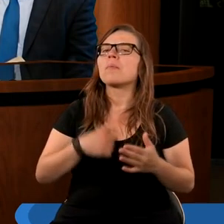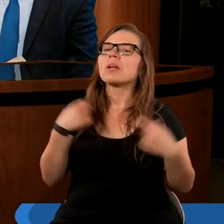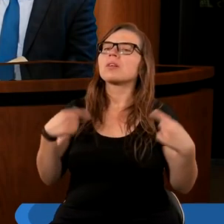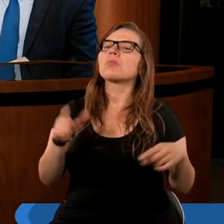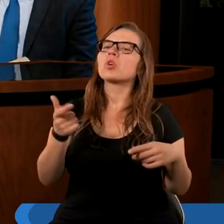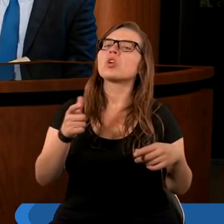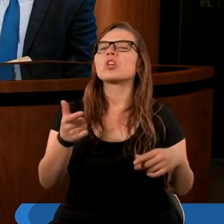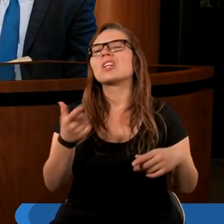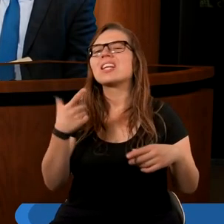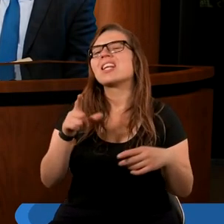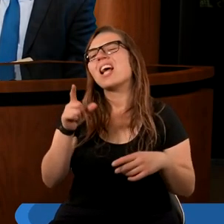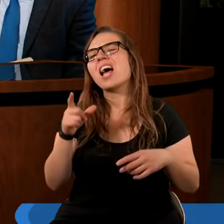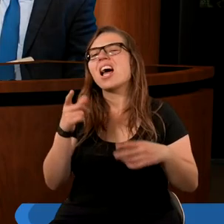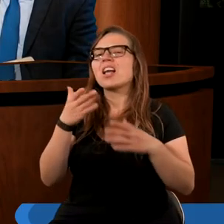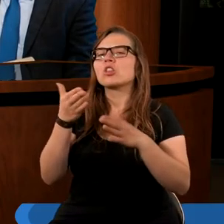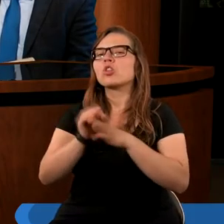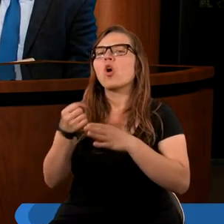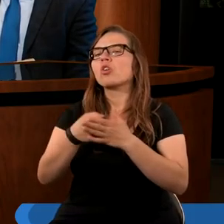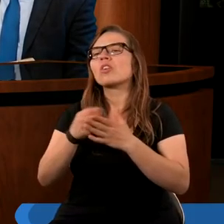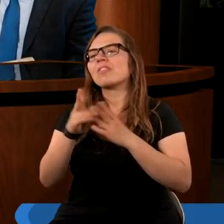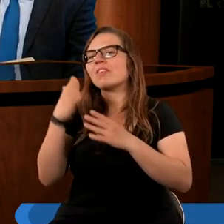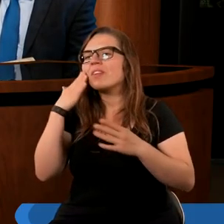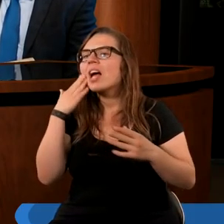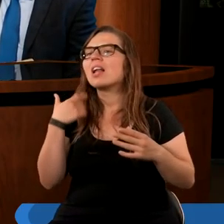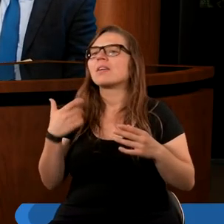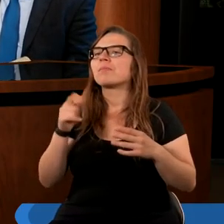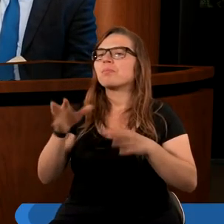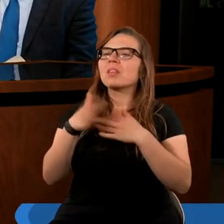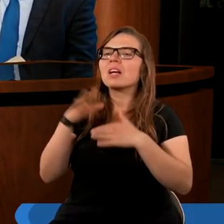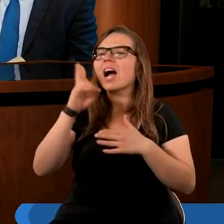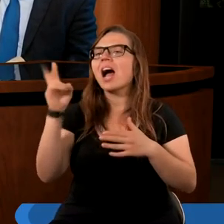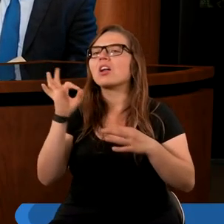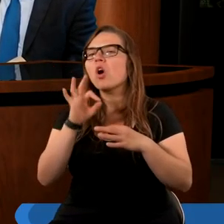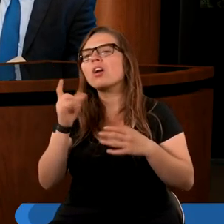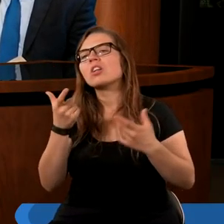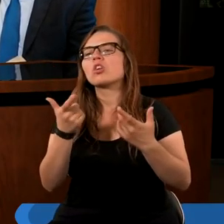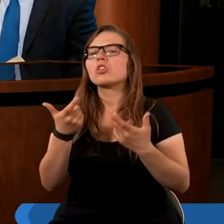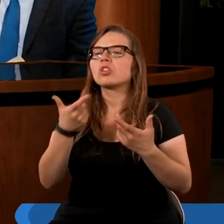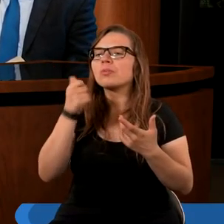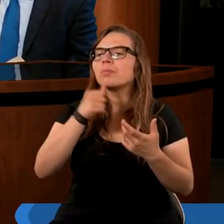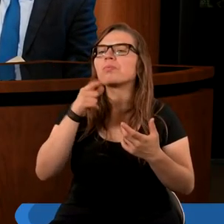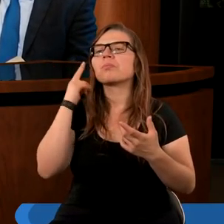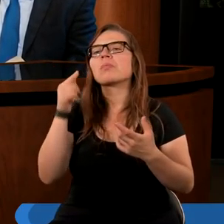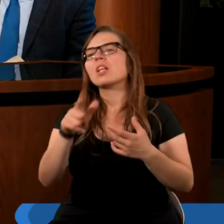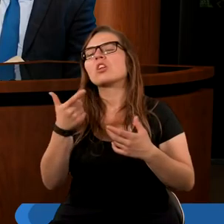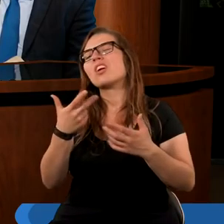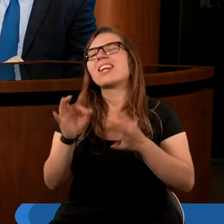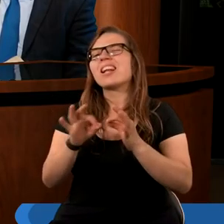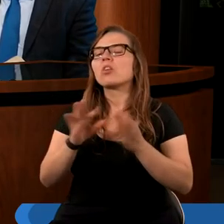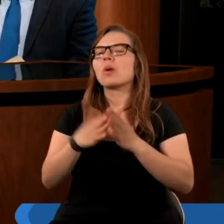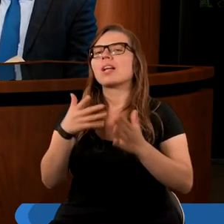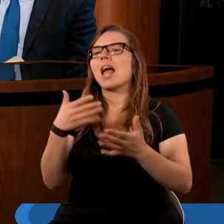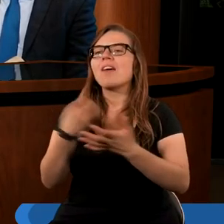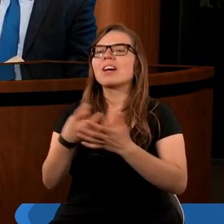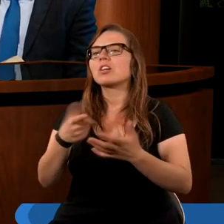czuć takiego, wiecie, ciągle niedosytu. Jak o tym Babilonie nie będę mówił codziennie i przy każdej okazji, to tracę czas. Otóż nie z tego składa się Ewangelia.